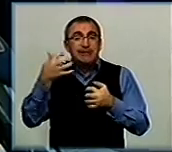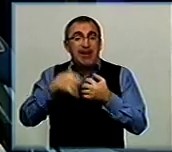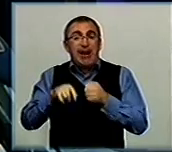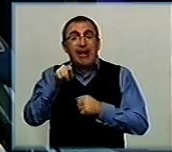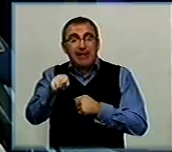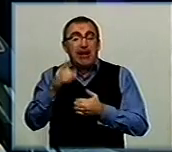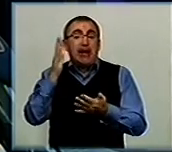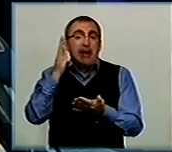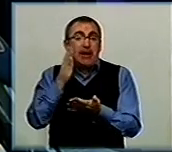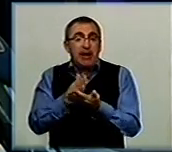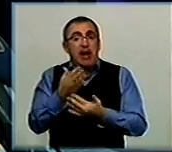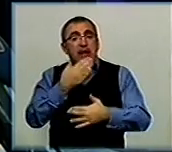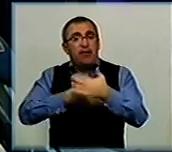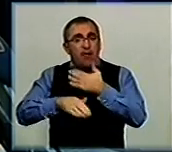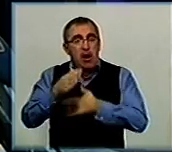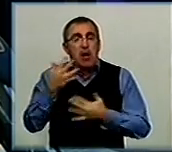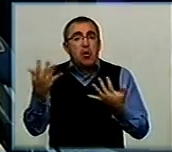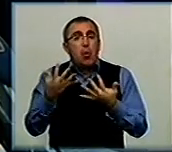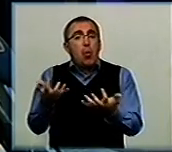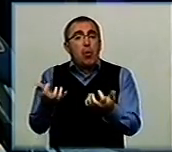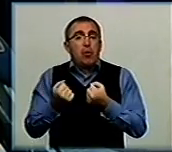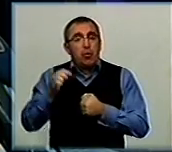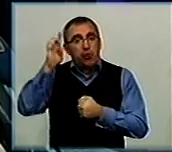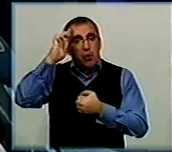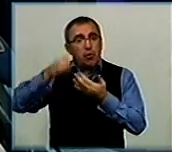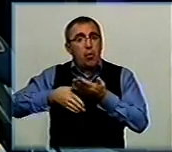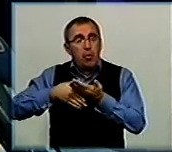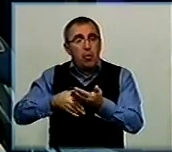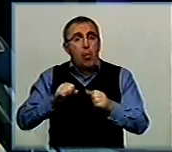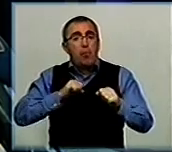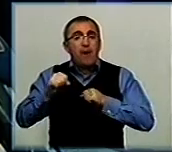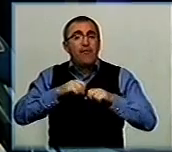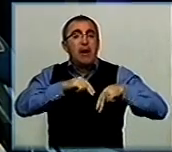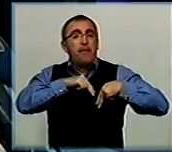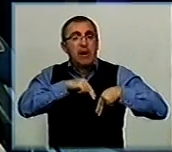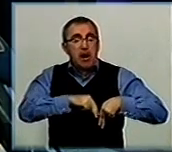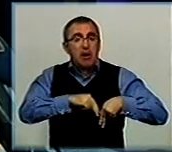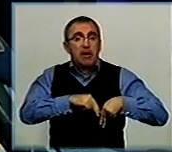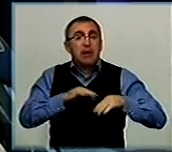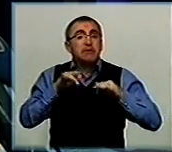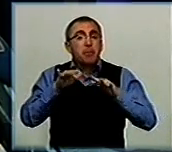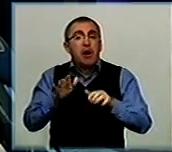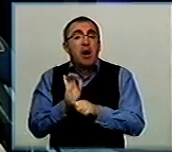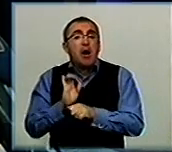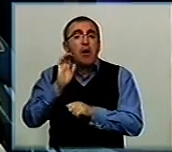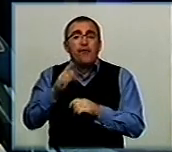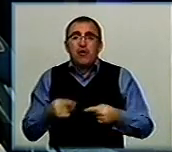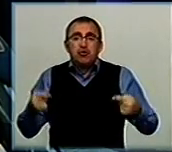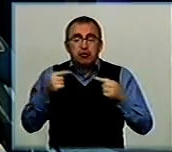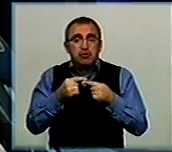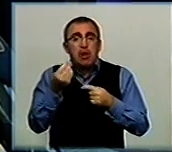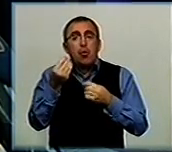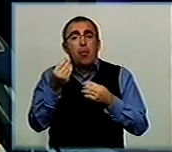є і такі, що інваліди, які отримують державну допомогу в управлінні праці, справи надійшли вчасно, допомога